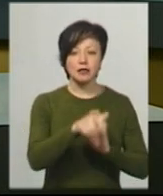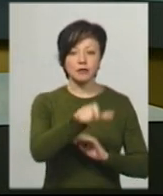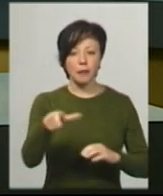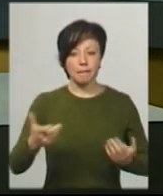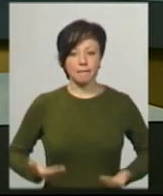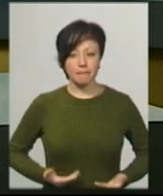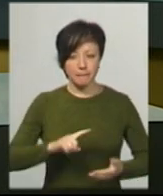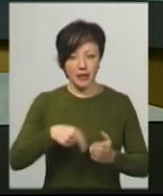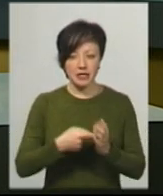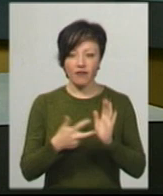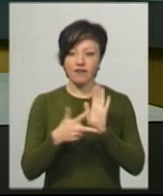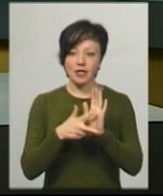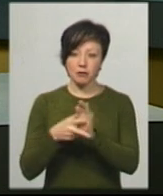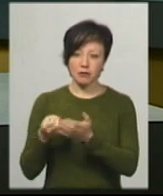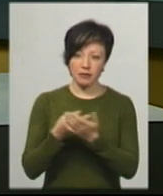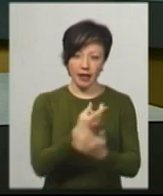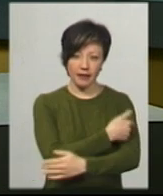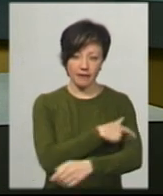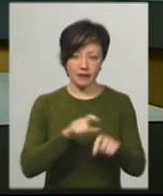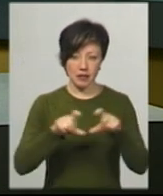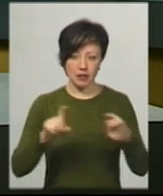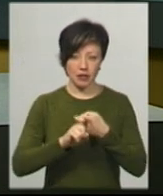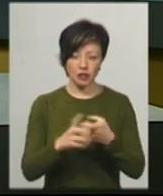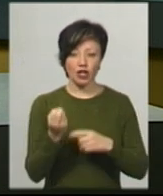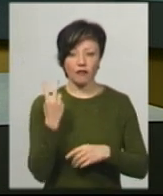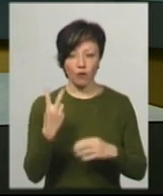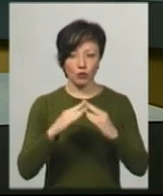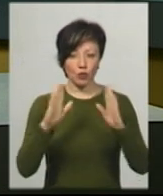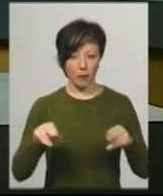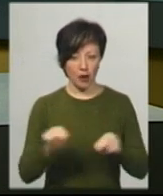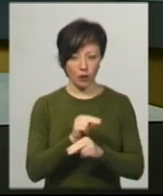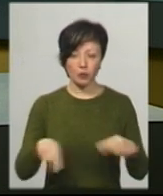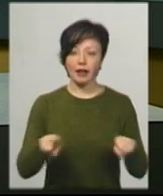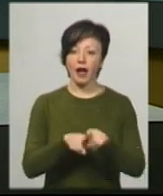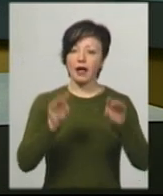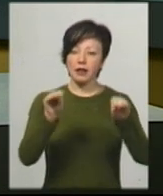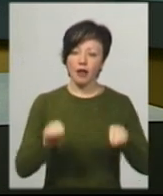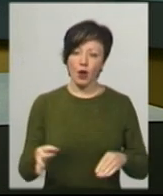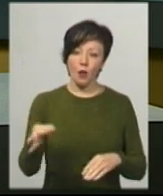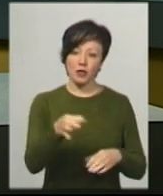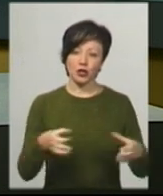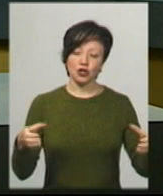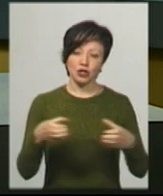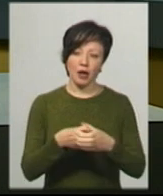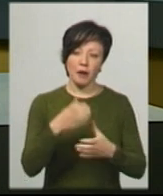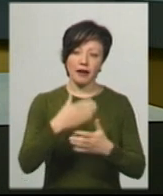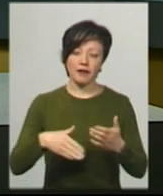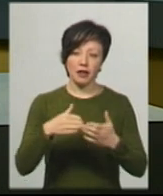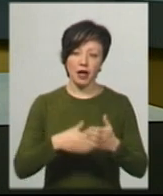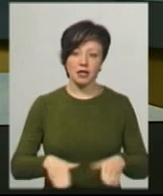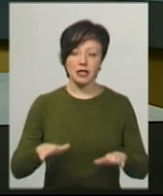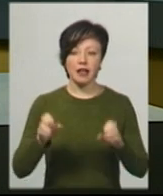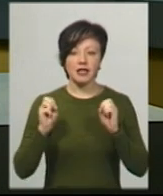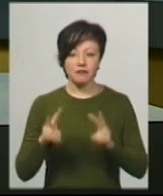Вісім хворих перебувають в інфекційній лікарні. Ще двоє хмельничан лікуються амбулаторно. Такі дані наводить обласний штаб з ліквідації надзвичайної